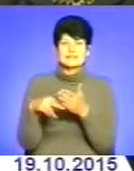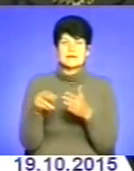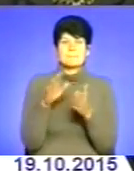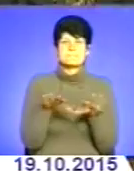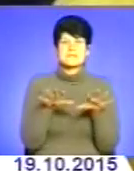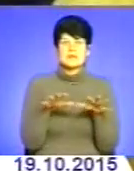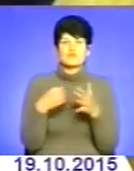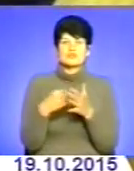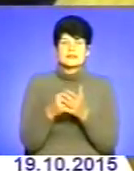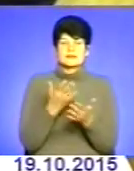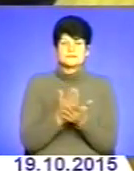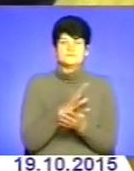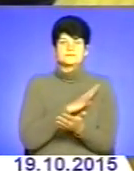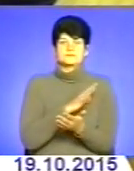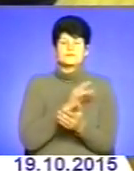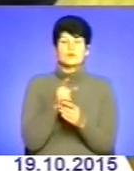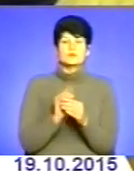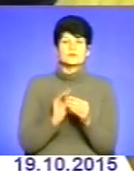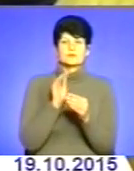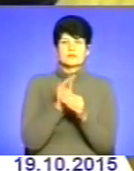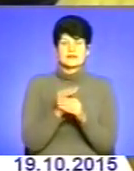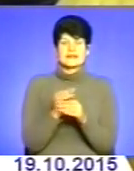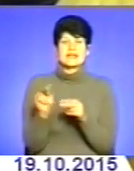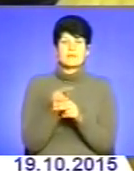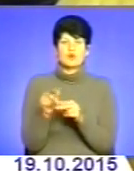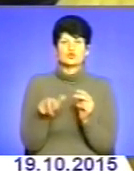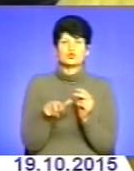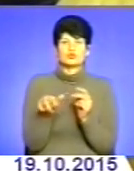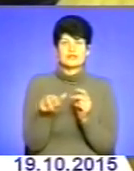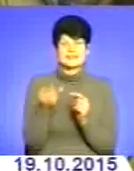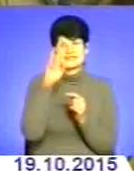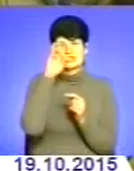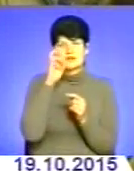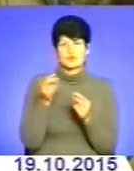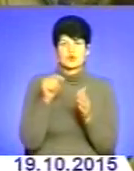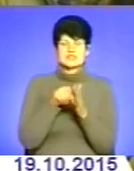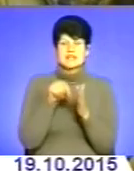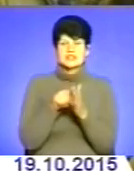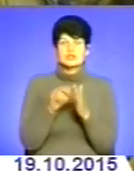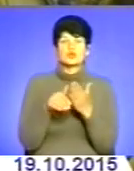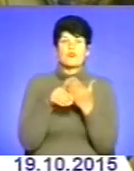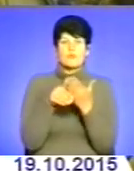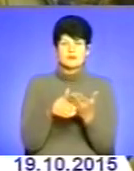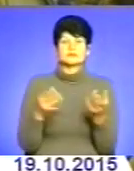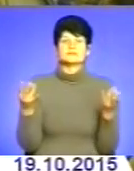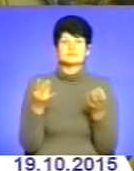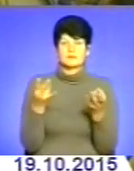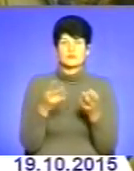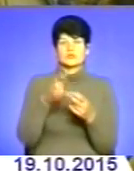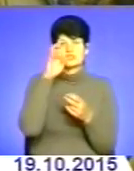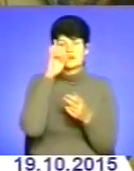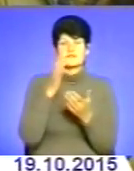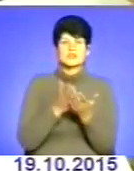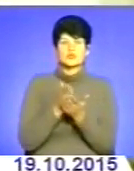багатшими Тому тепер дофінансовуватимуть ремонт доріг державного значення І допомагати прийдеться, бо Держслужбі